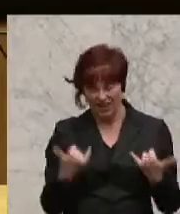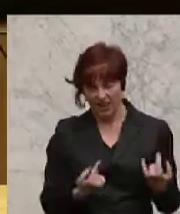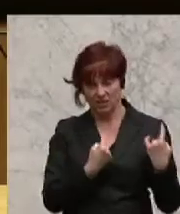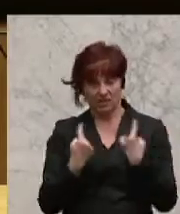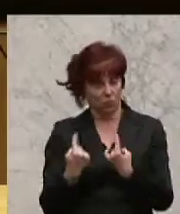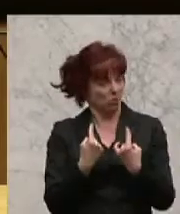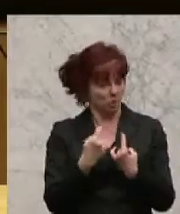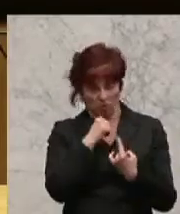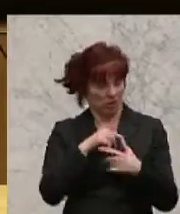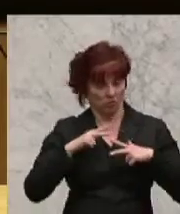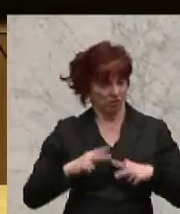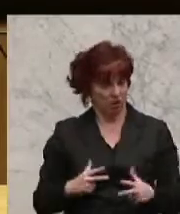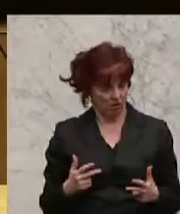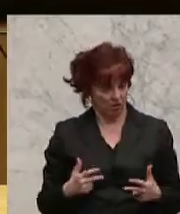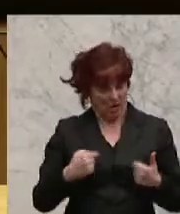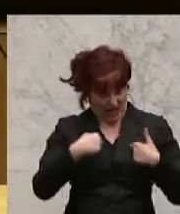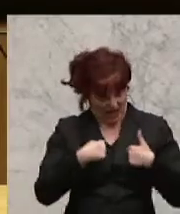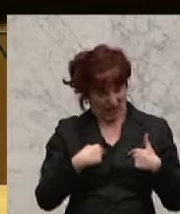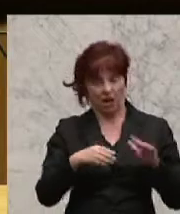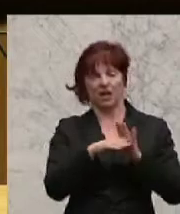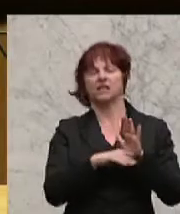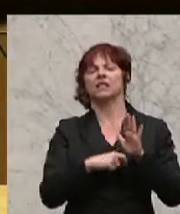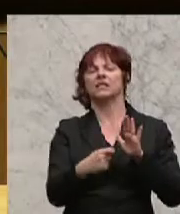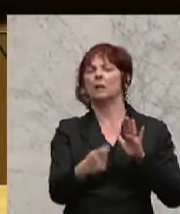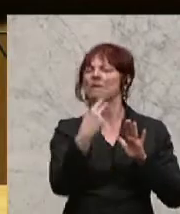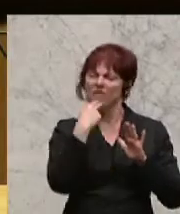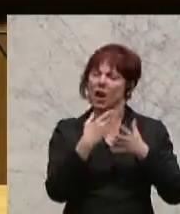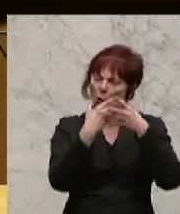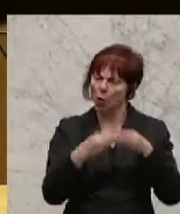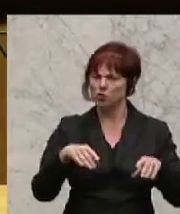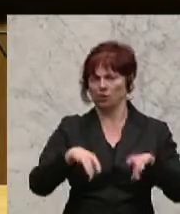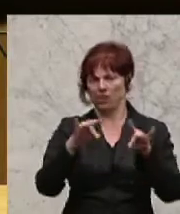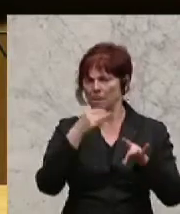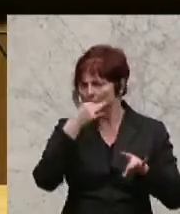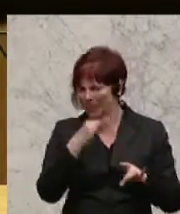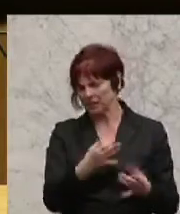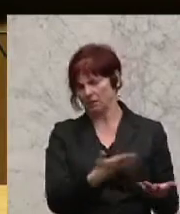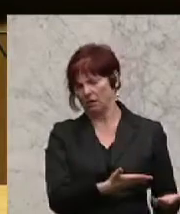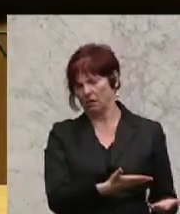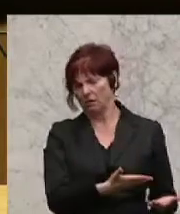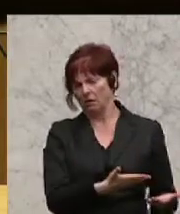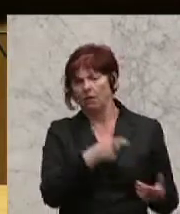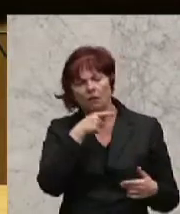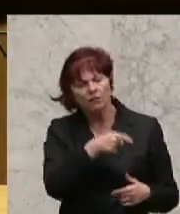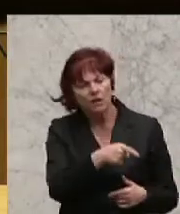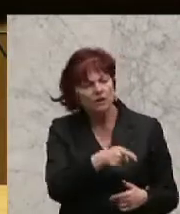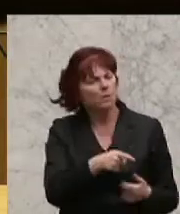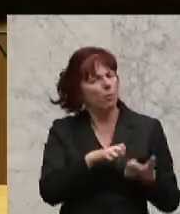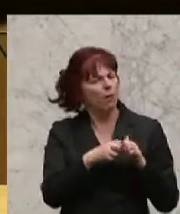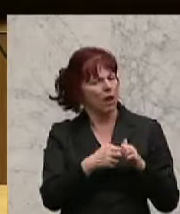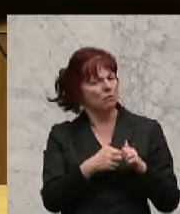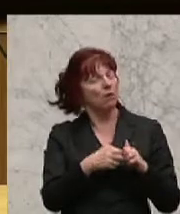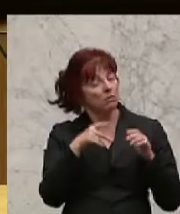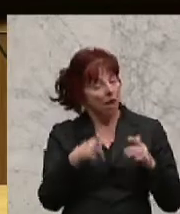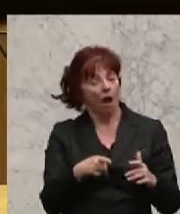als Gesetzgeber hier eine Lösung finden, die besser ist, um eben diese Probleme, die aufgeworfen wurden, die auf dem Tisch liegen. Ich